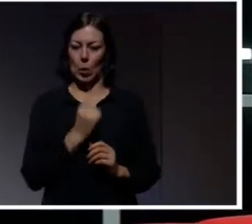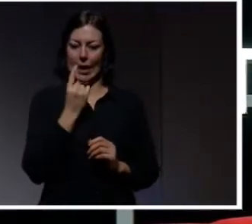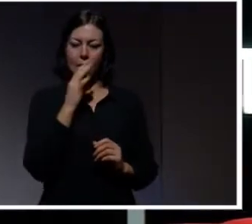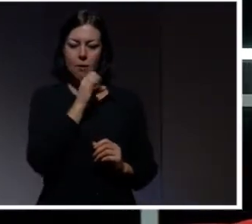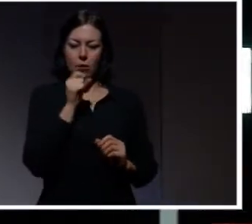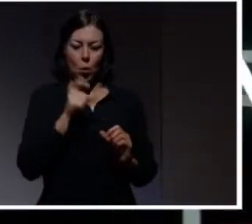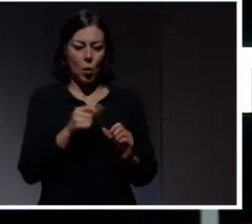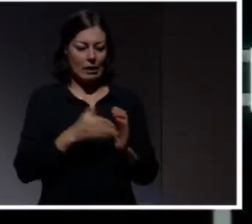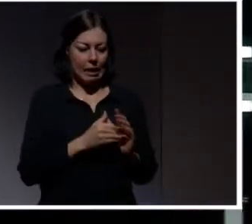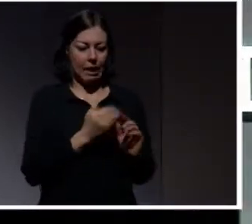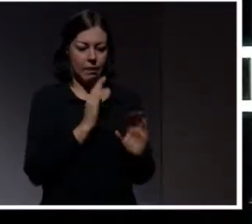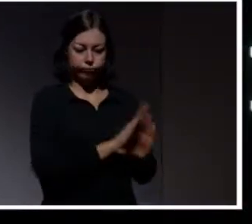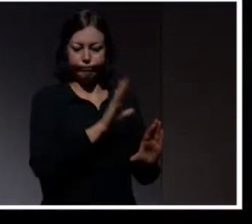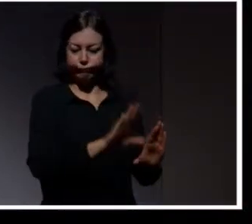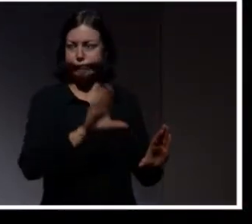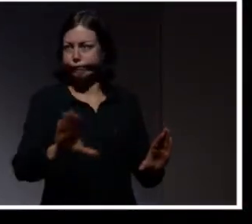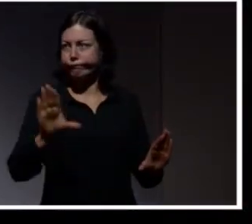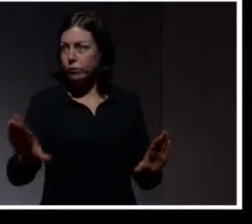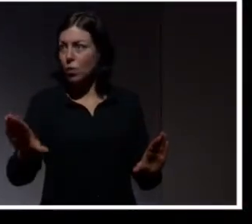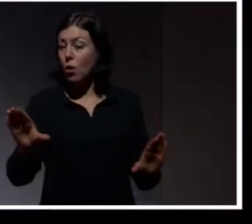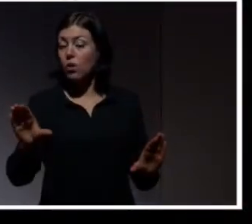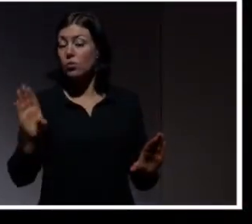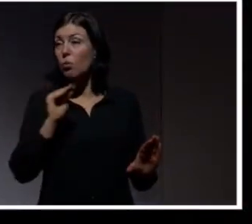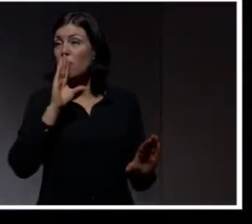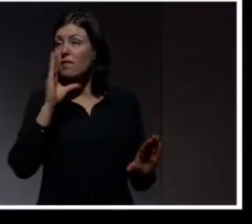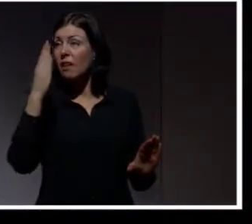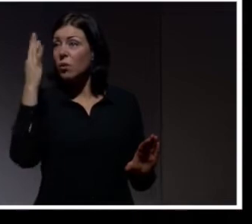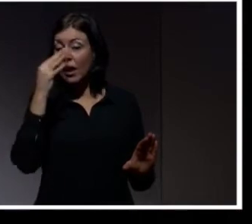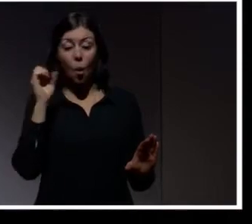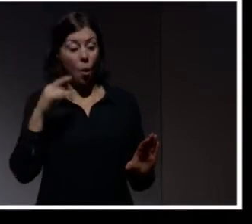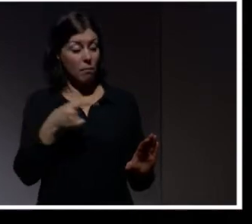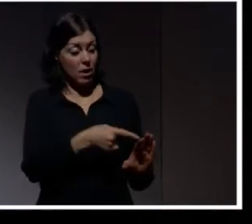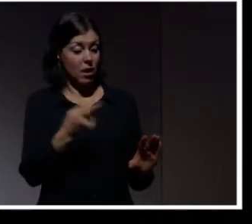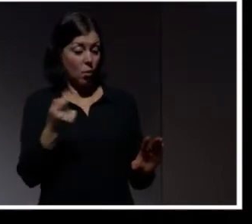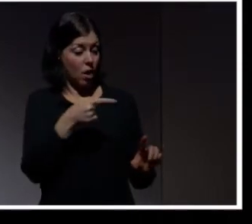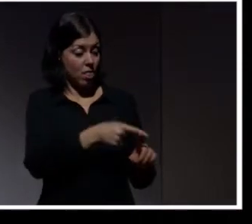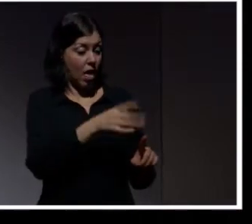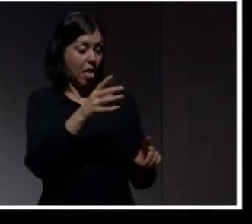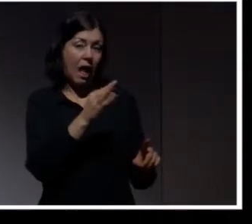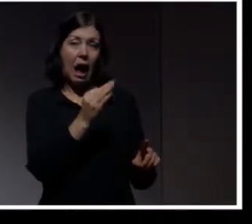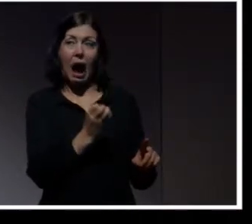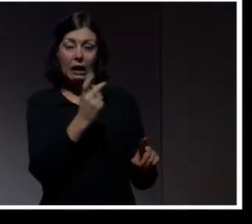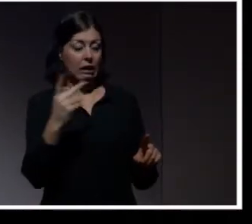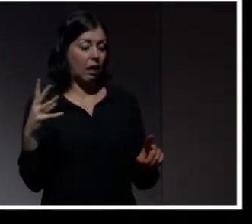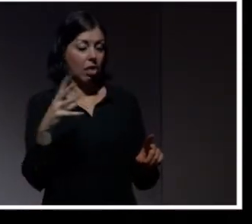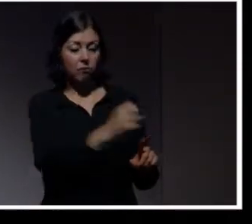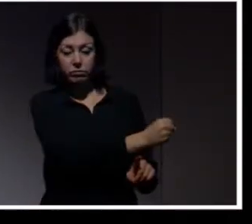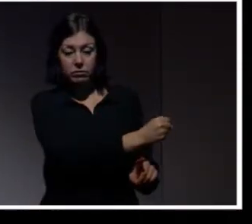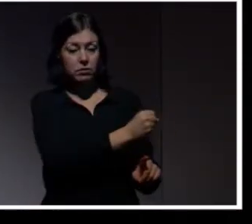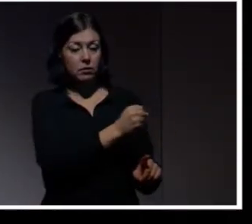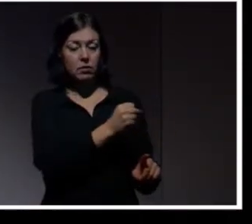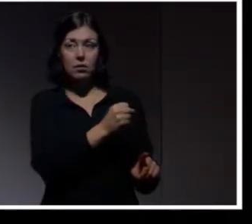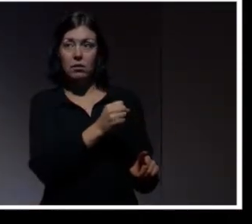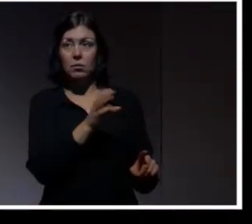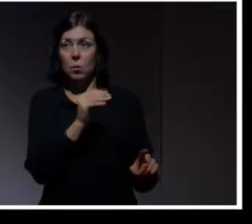inte fundera så mycket. För har de blivit hackade så spelar det mindre roll än om jag återanvänder samma lösenord